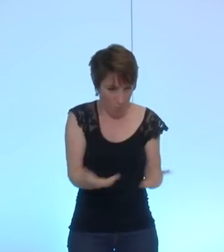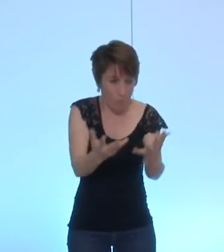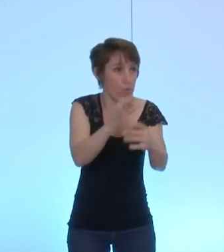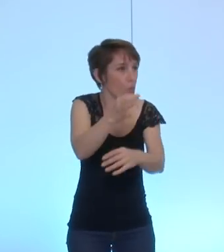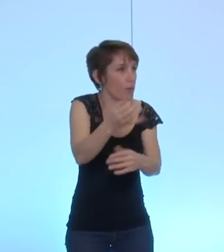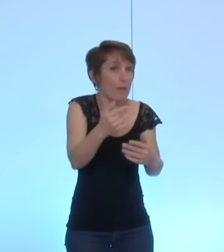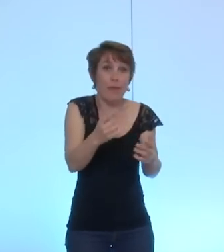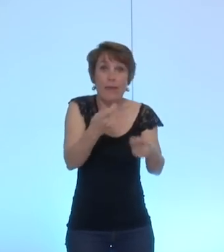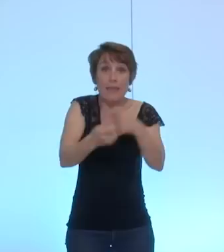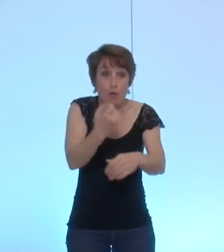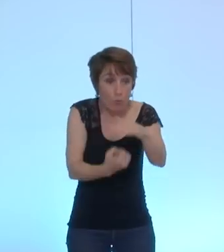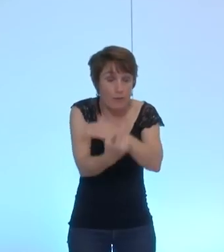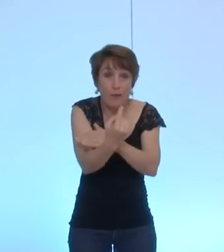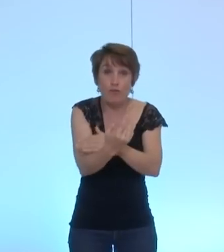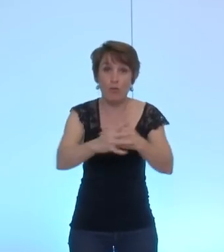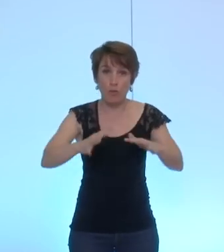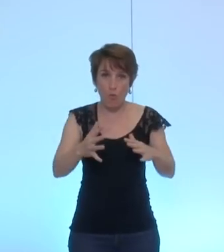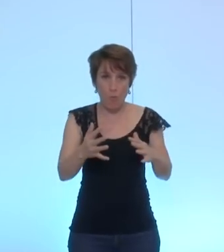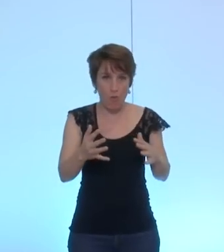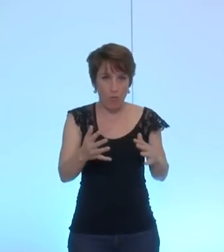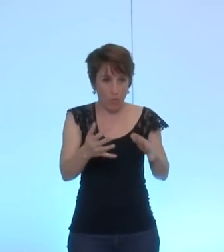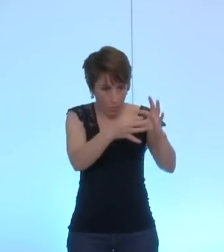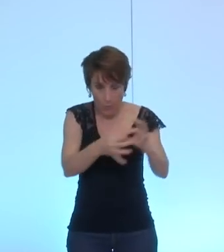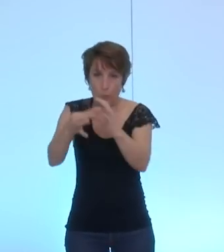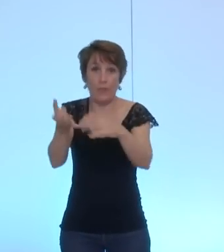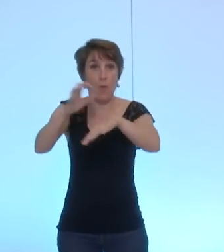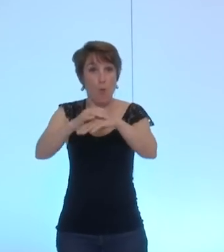émergente, et justement, l'existence des pôles de compétitivité.